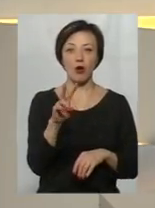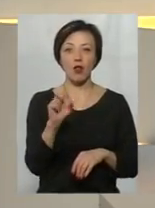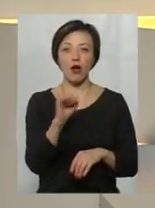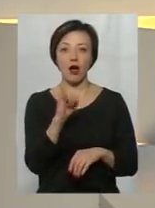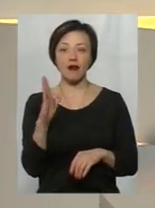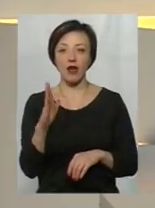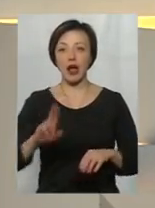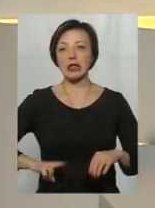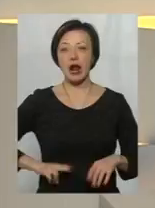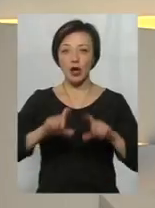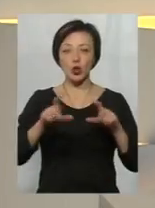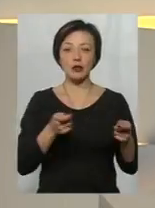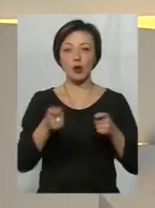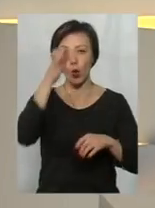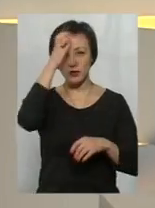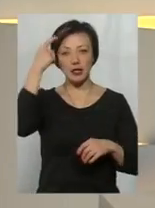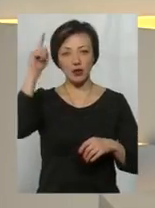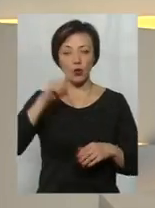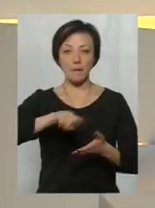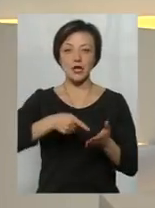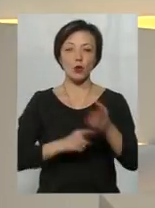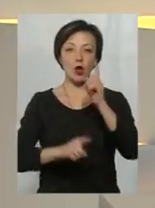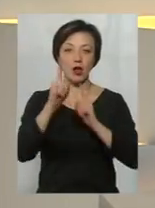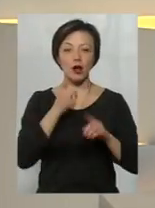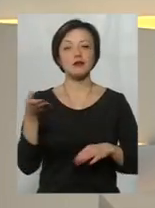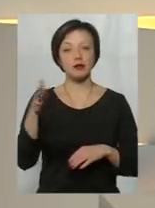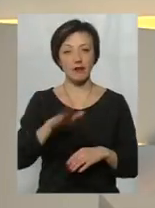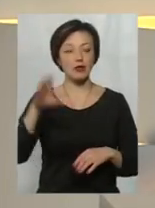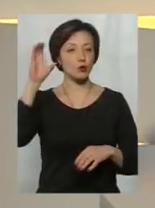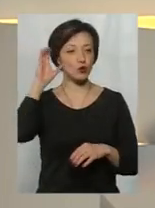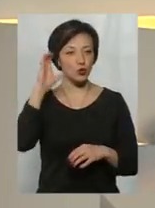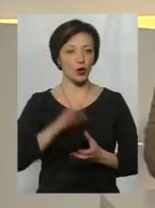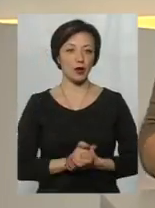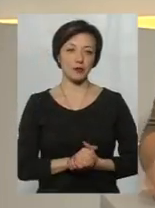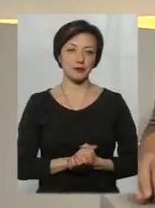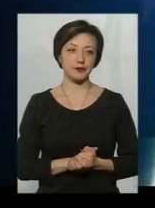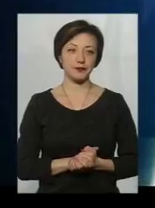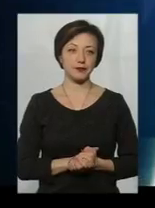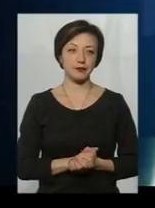директор Департаменту освіти і науки Хмельницької міської ради. Давайте послухаємо, що він нам сказав.